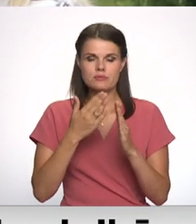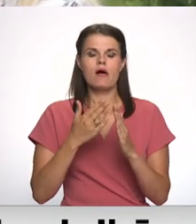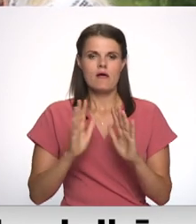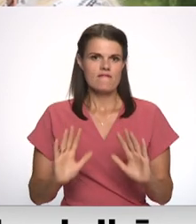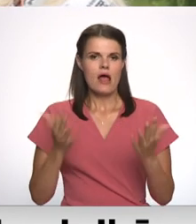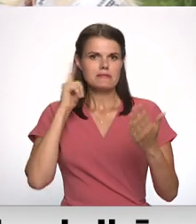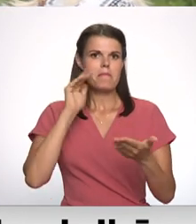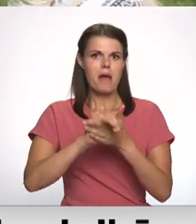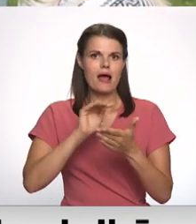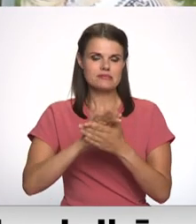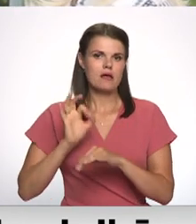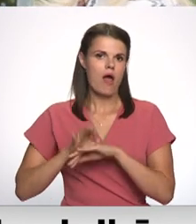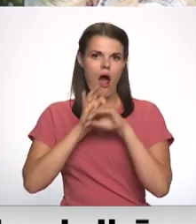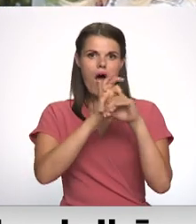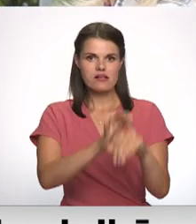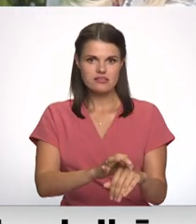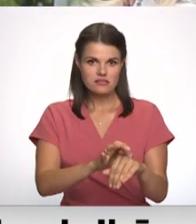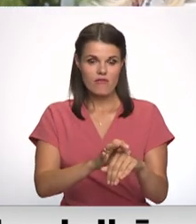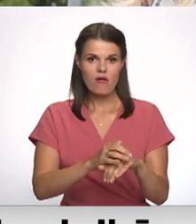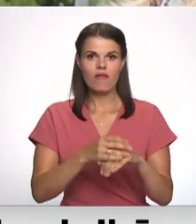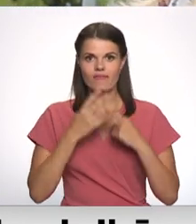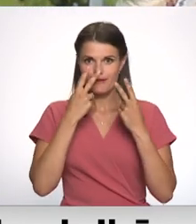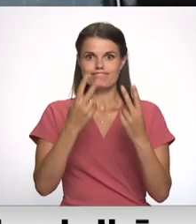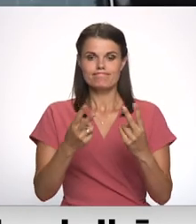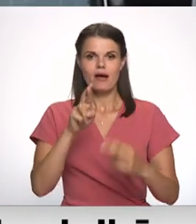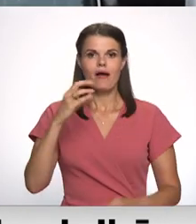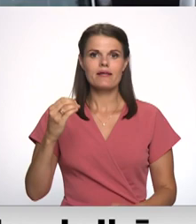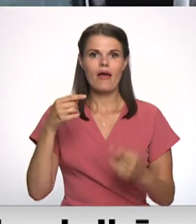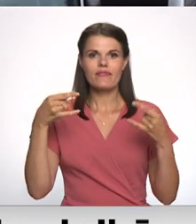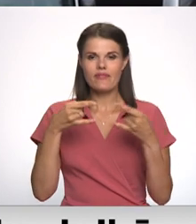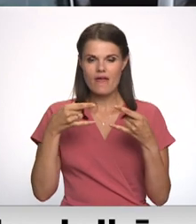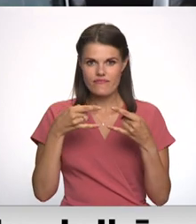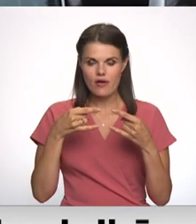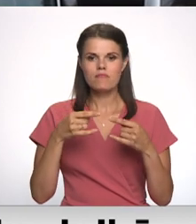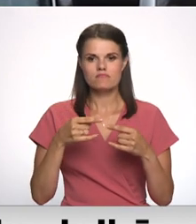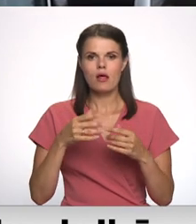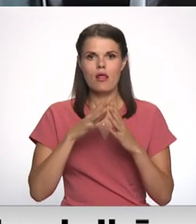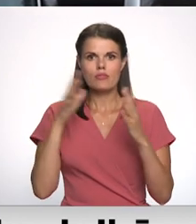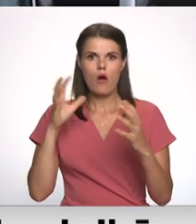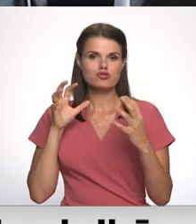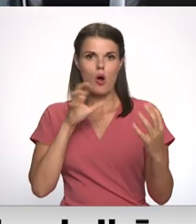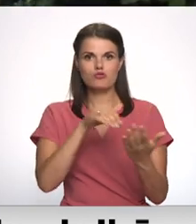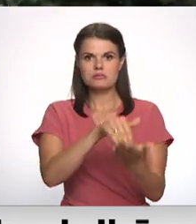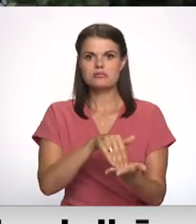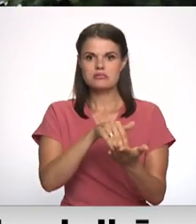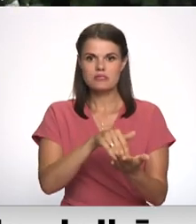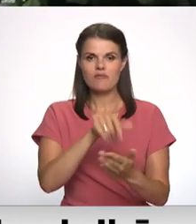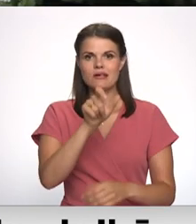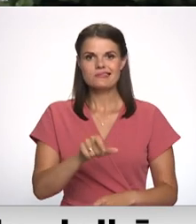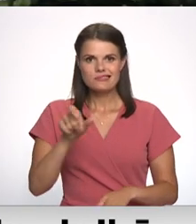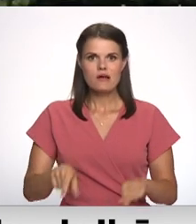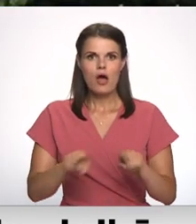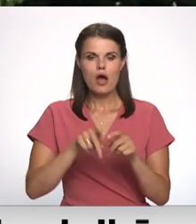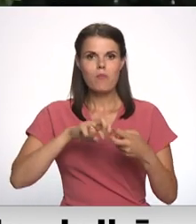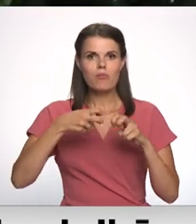bija paziņas, kuri man jāizvedā. Kā pārliecinājās RTV, vairākas dienas daļa autobusu neizbrauc reisos. Iedzīvotājiem arī